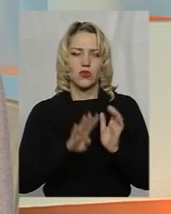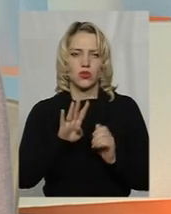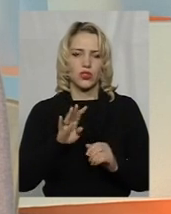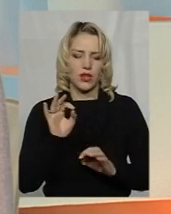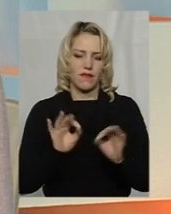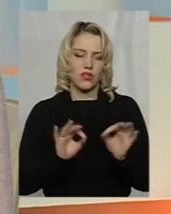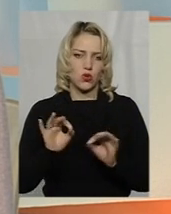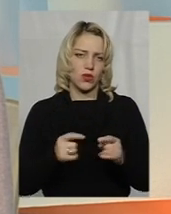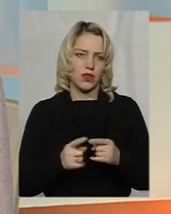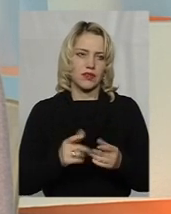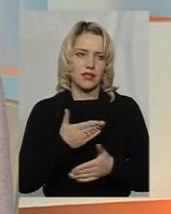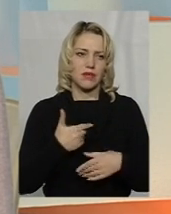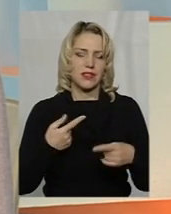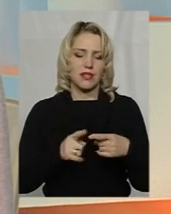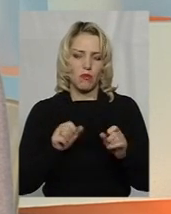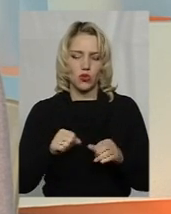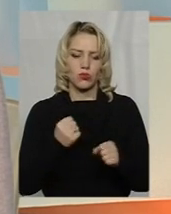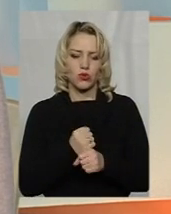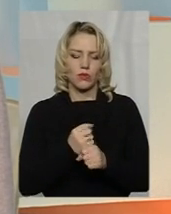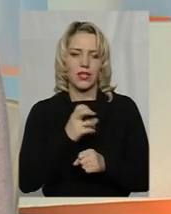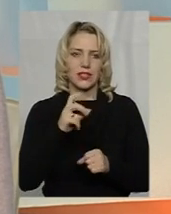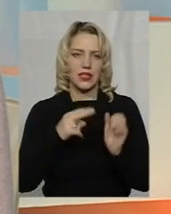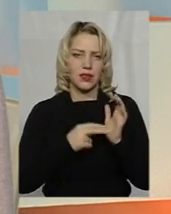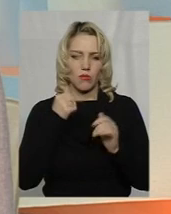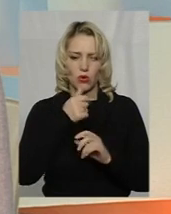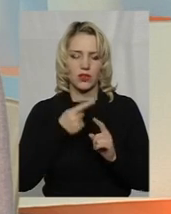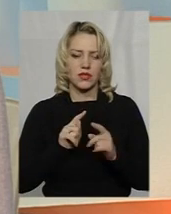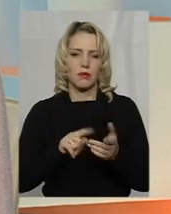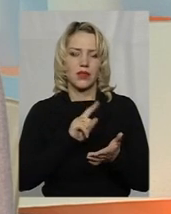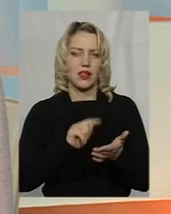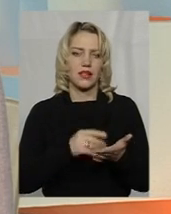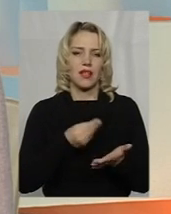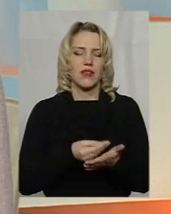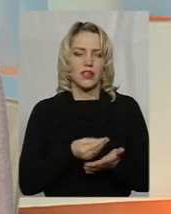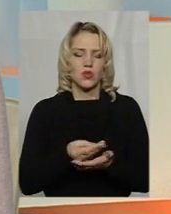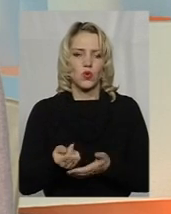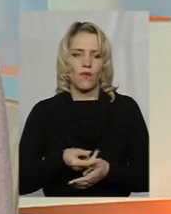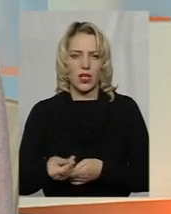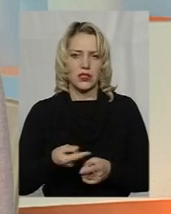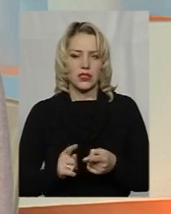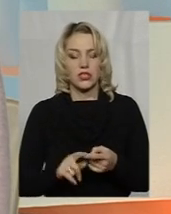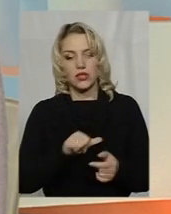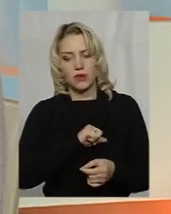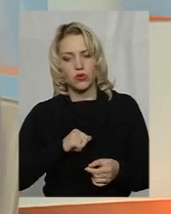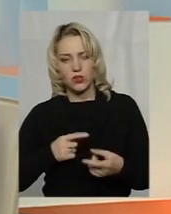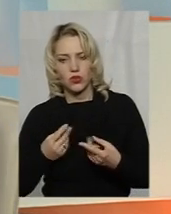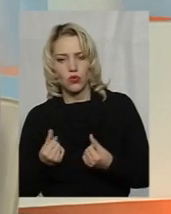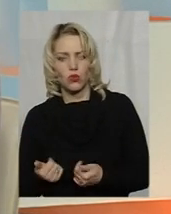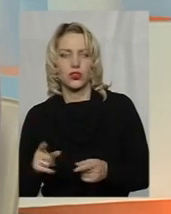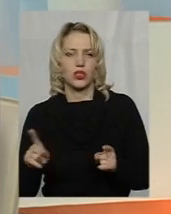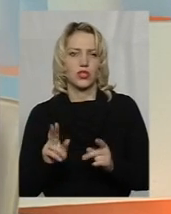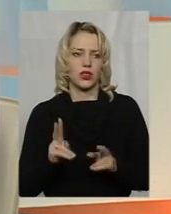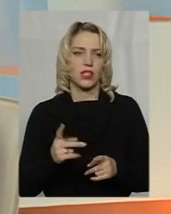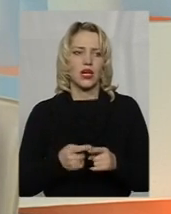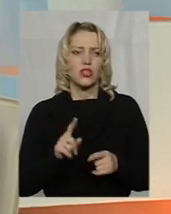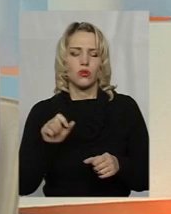-му році. Ми можемо це зробити за сім років. Питання фінансування. Чи це інвестійні кошти, це буде держава фінансувати. І питання в тому, щоб подолати